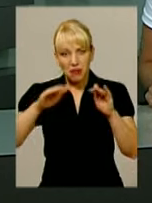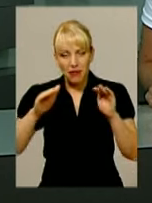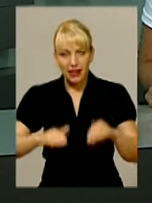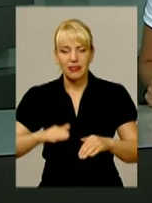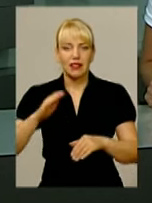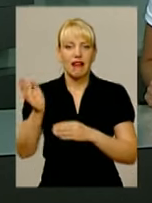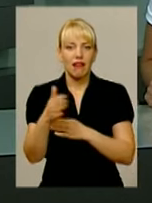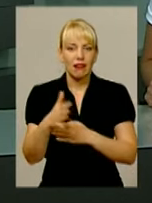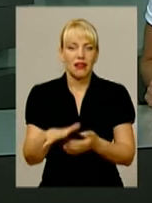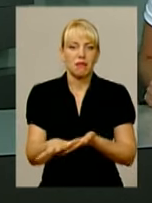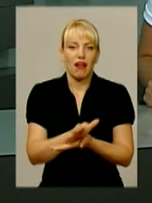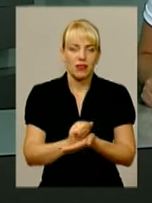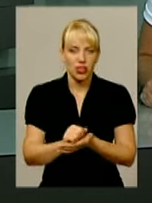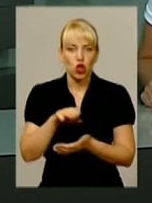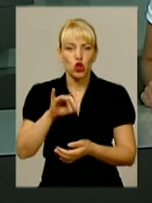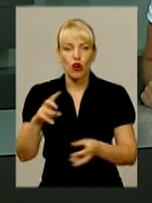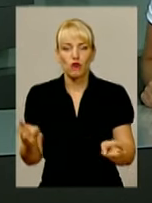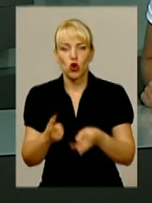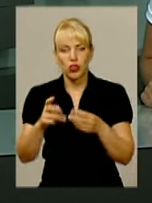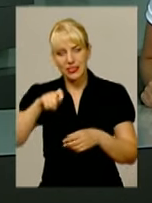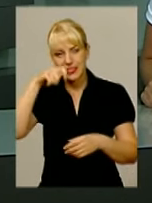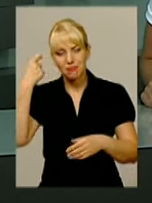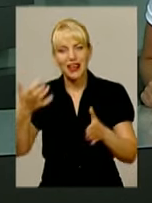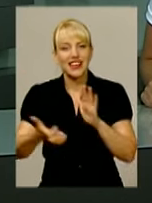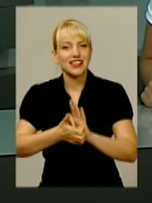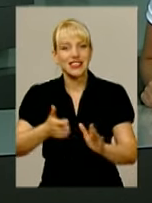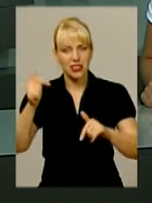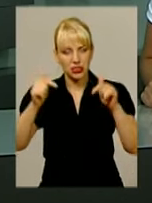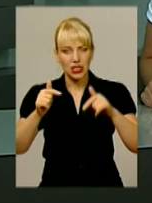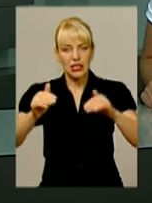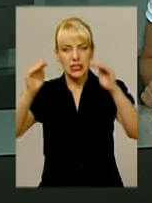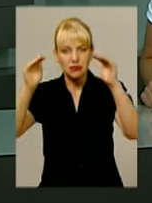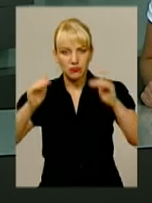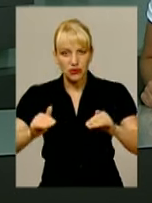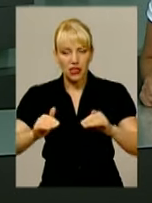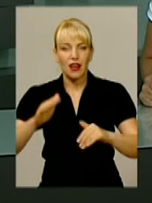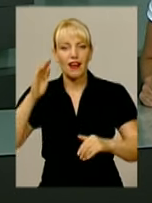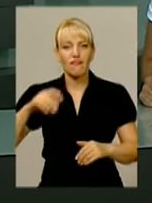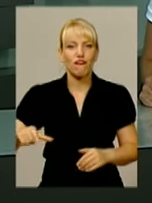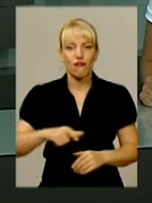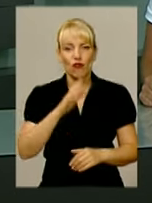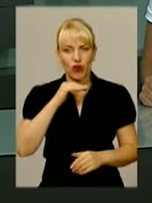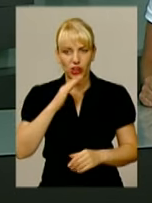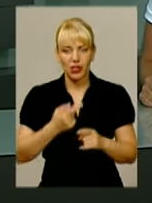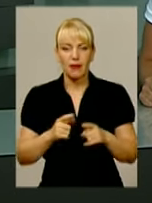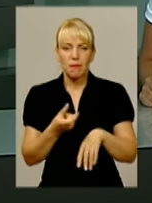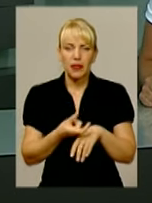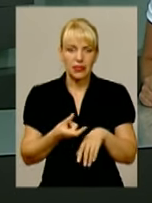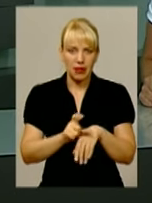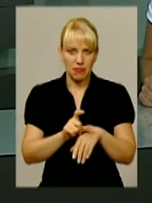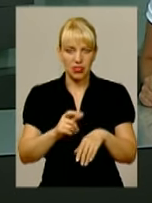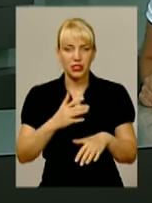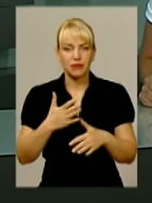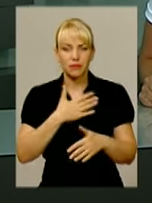торф горить. Спека та нестача опадів призводять до падіння рівня води в річках краю. Особливо критична ситуація в Дністрі та у